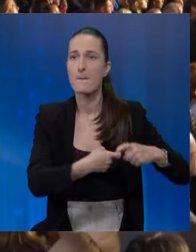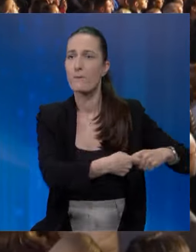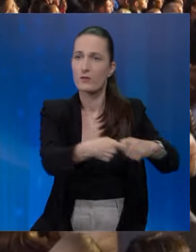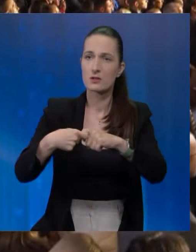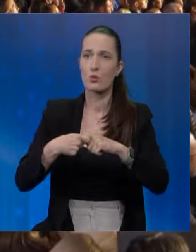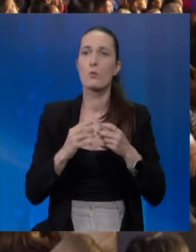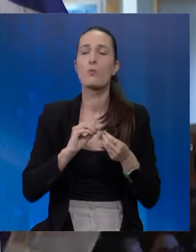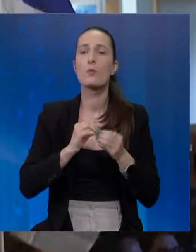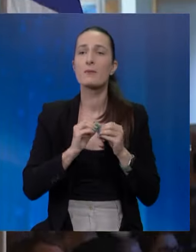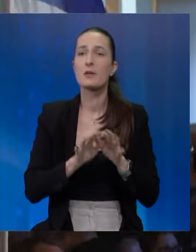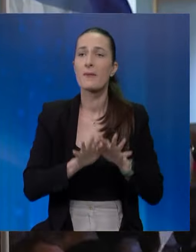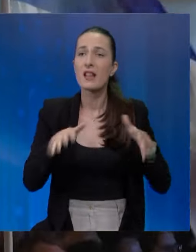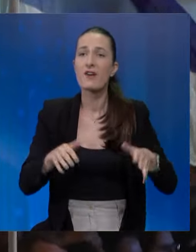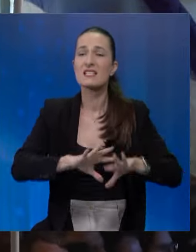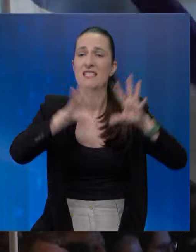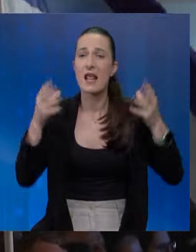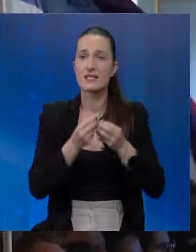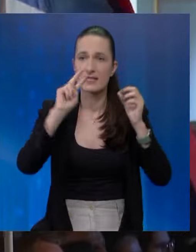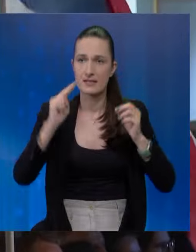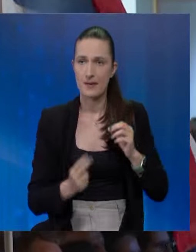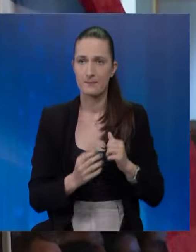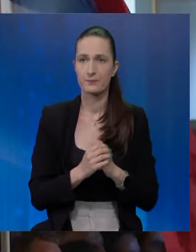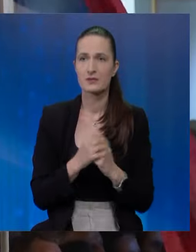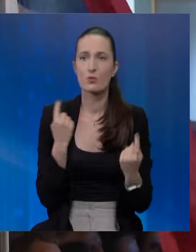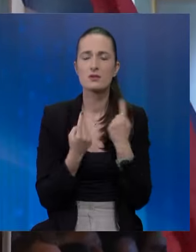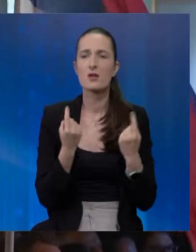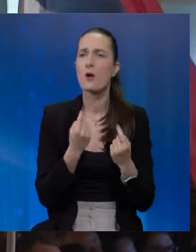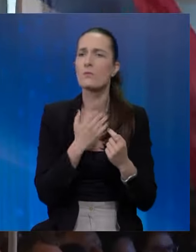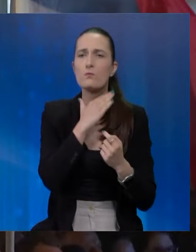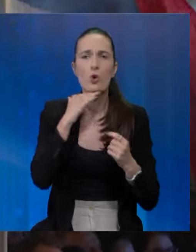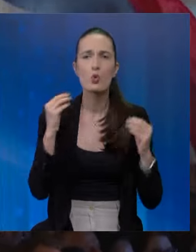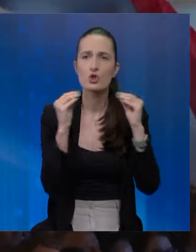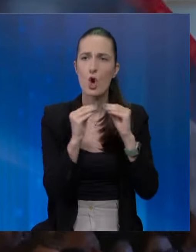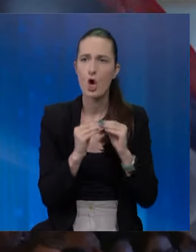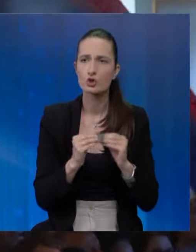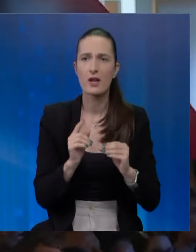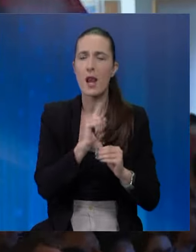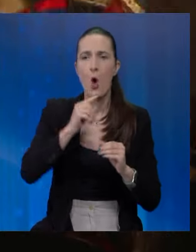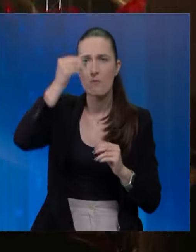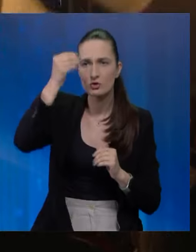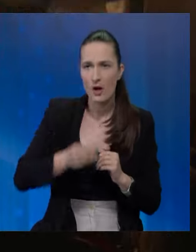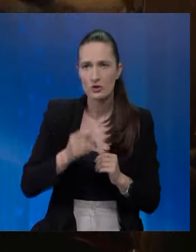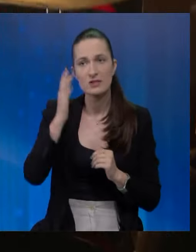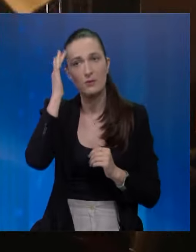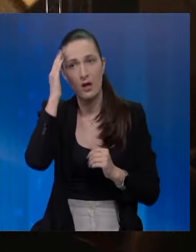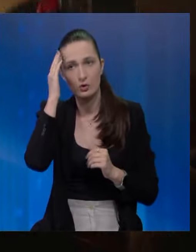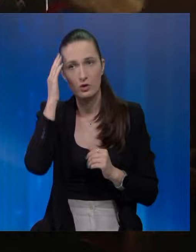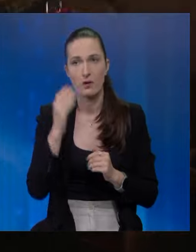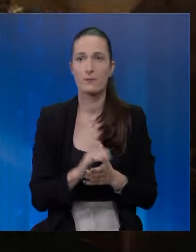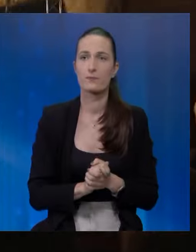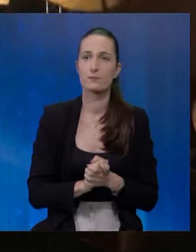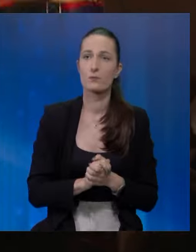povezano. Problem se prelijeva na cijeli sistem. Situacija je potpuno složena, neobećavajuća, zabrinjavajuća.